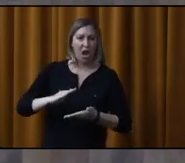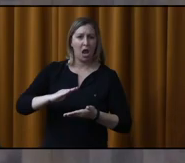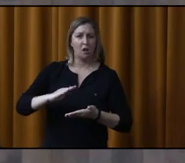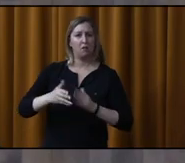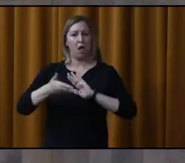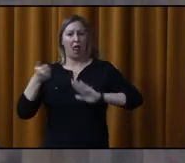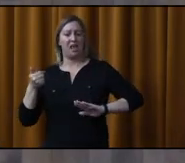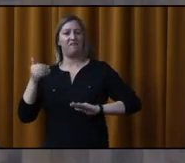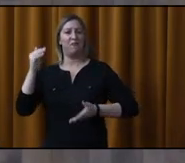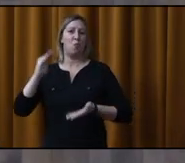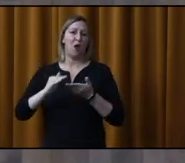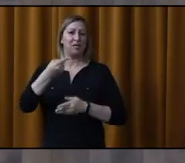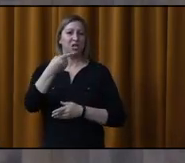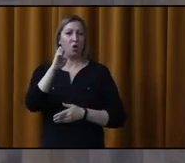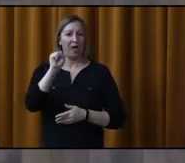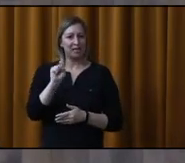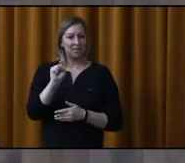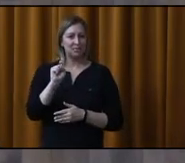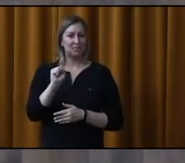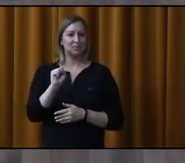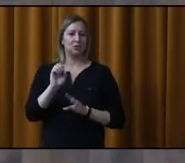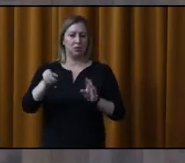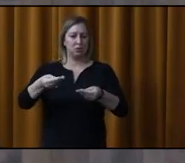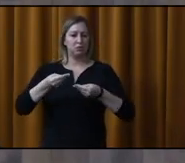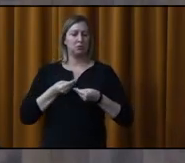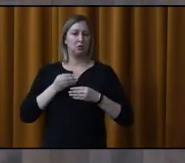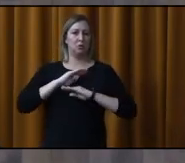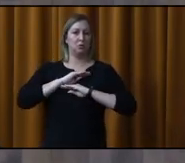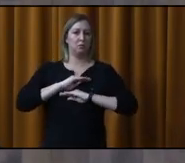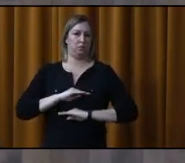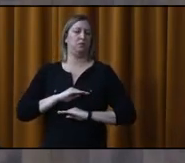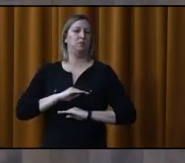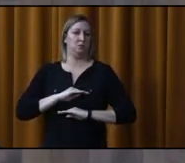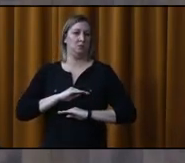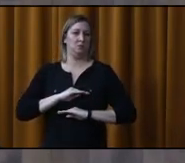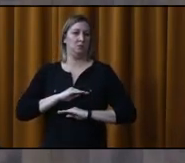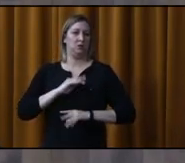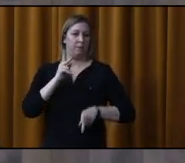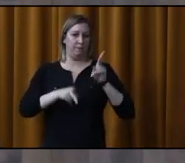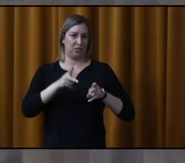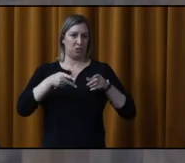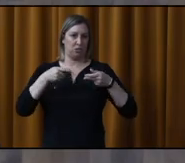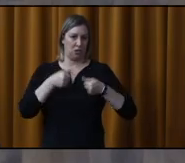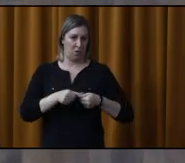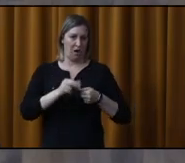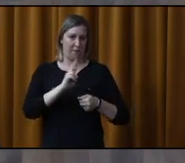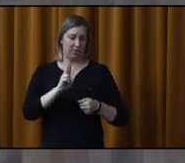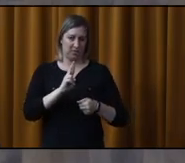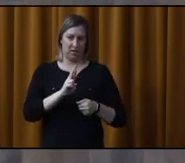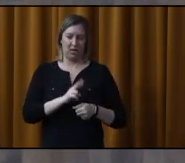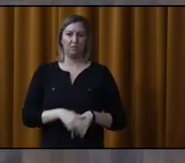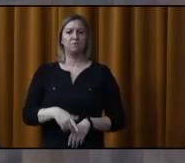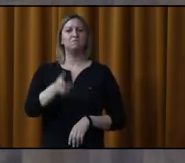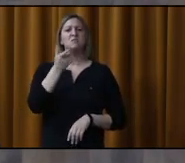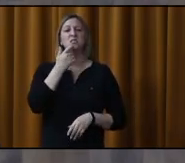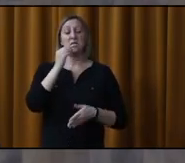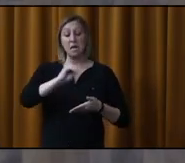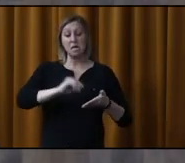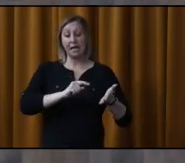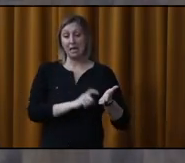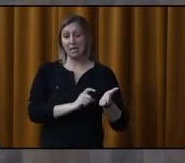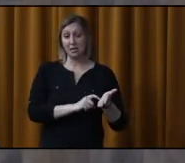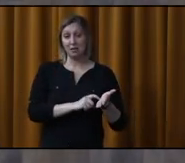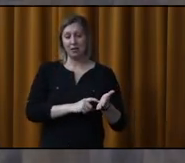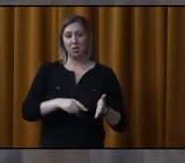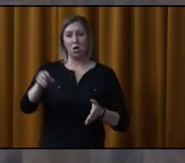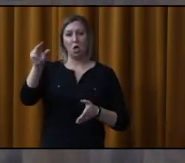et garantir une quiétude aux Repentinois et Repentinoises. La personne qui a écrit ça s'appelle Normand Urbain, conseiller